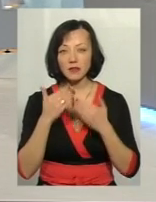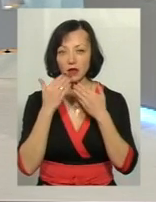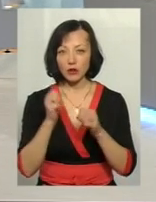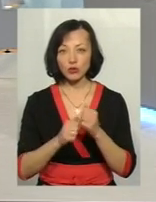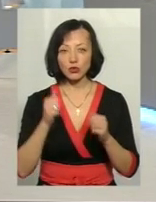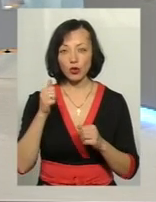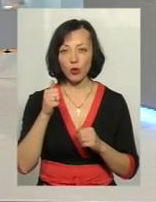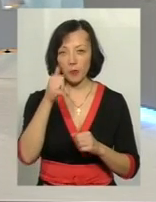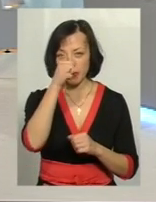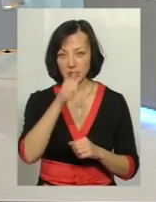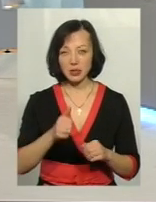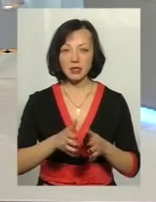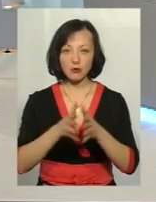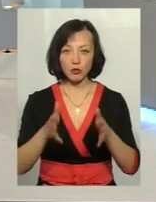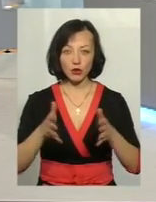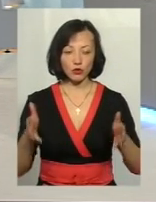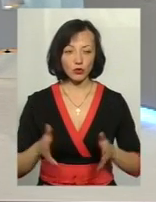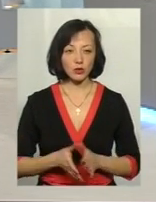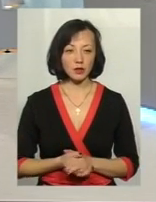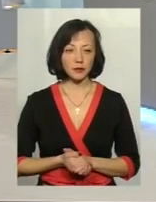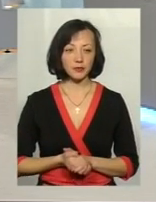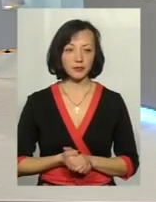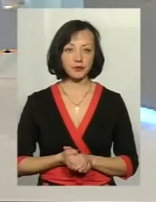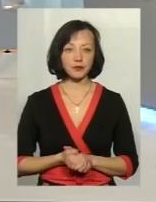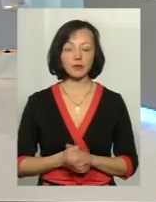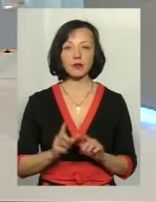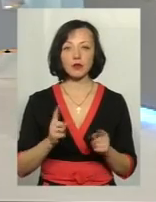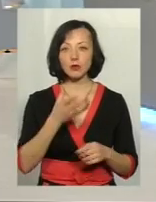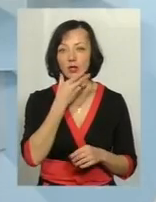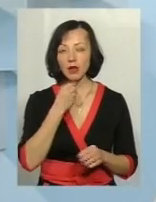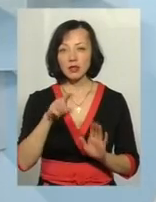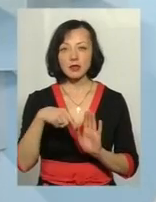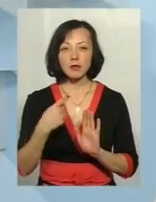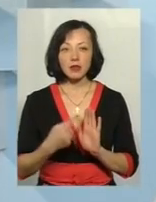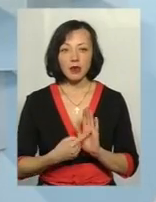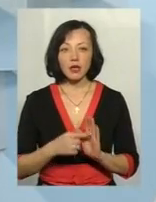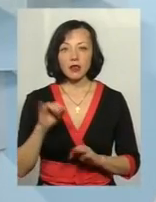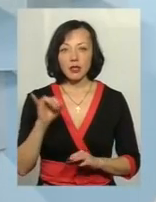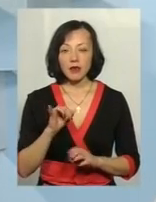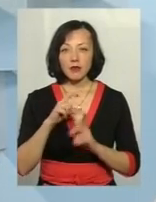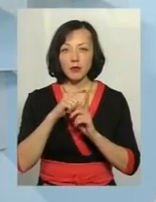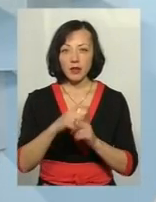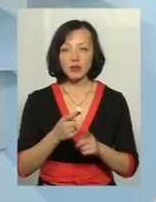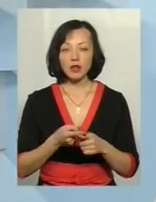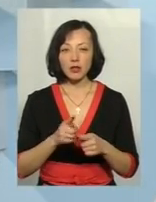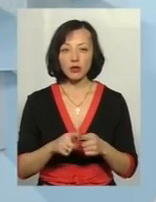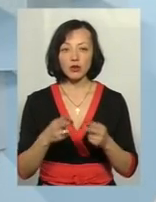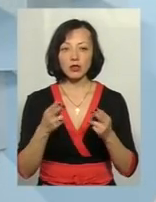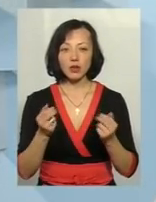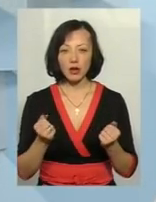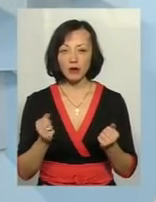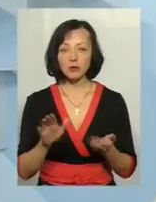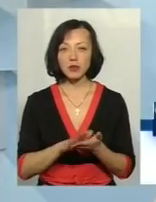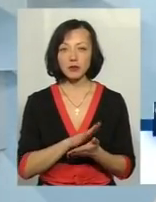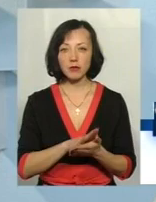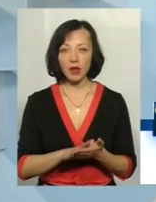щомісяця, зростає? Так, дуже гарне запитання. І відповідаючи на нього, так, безоплатна